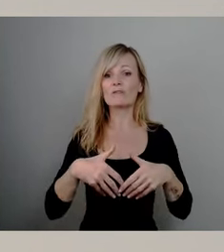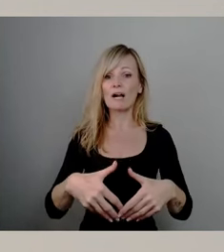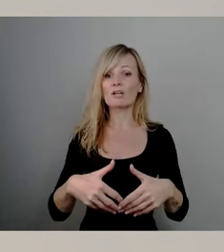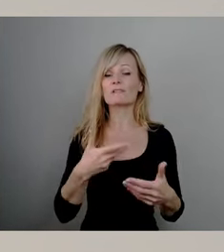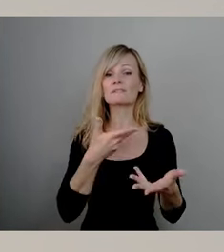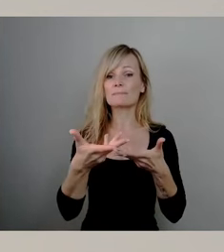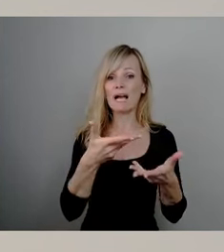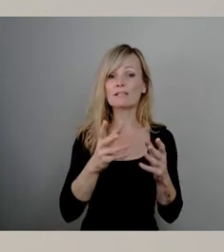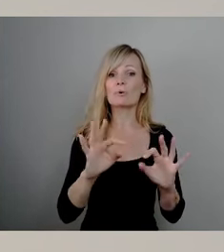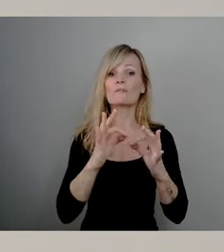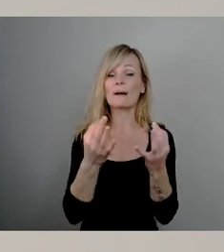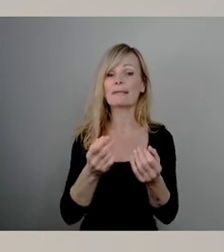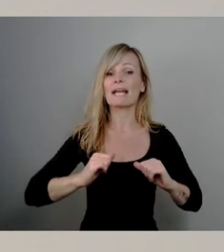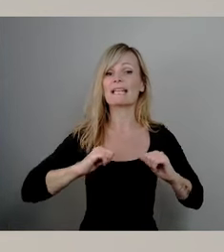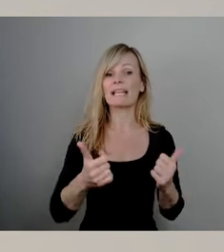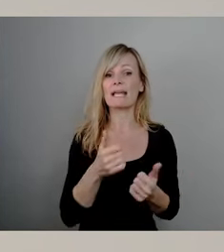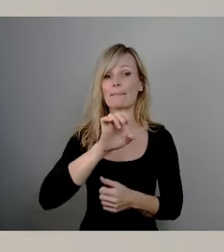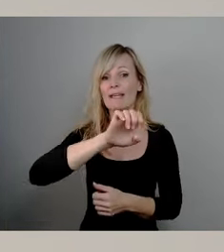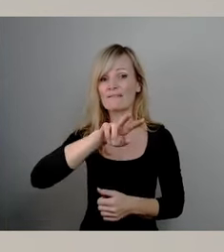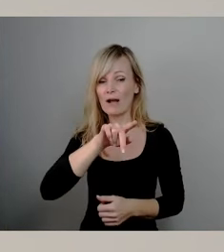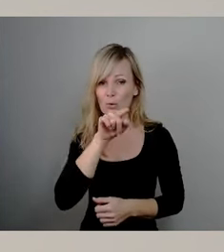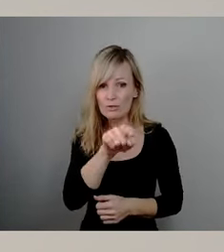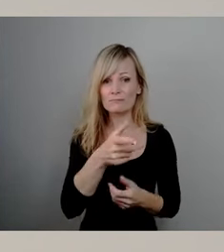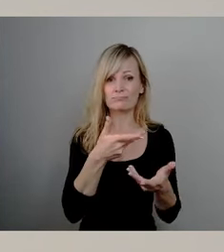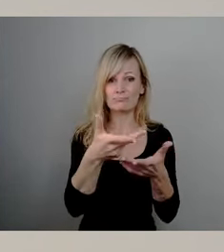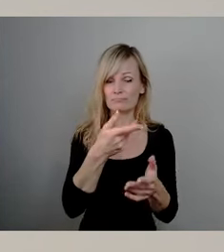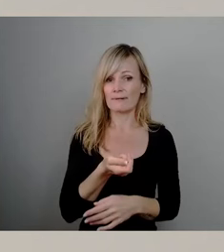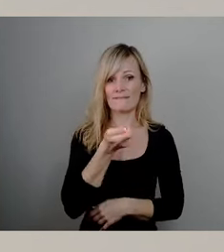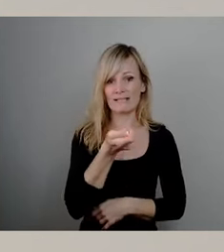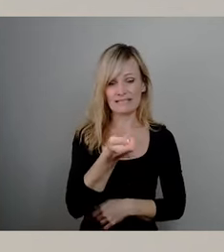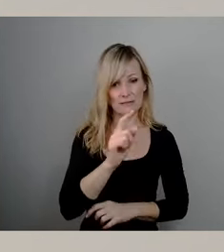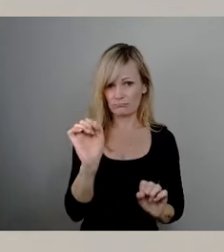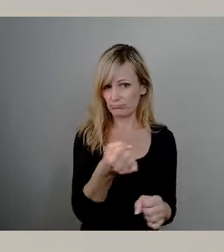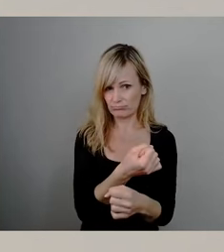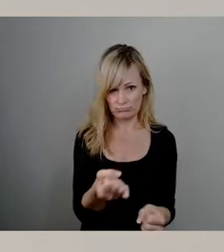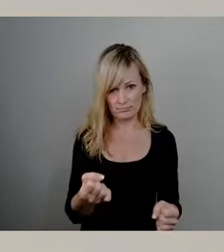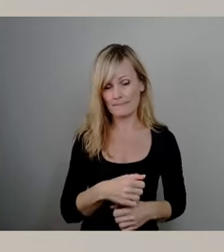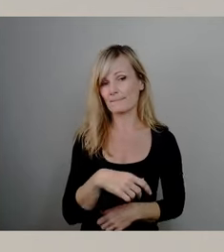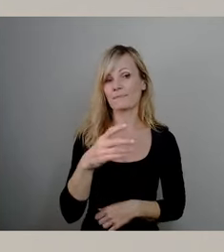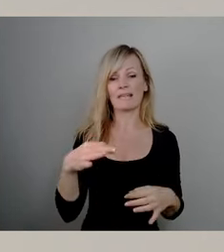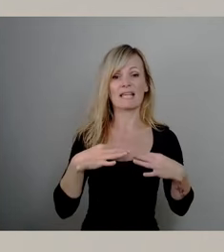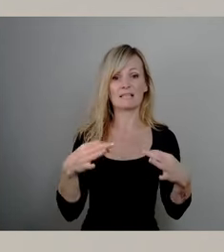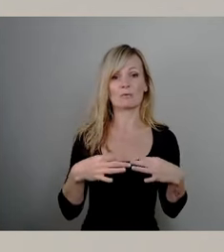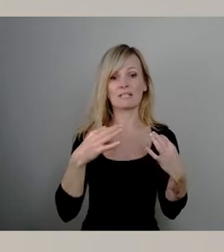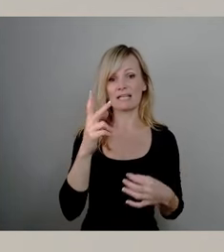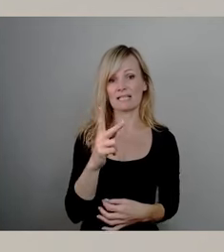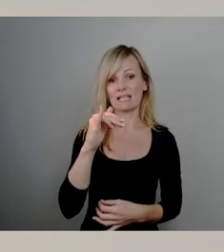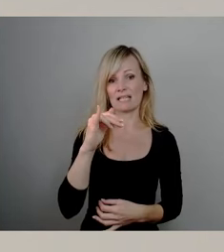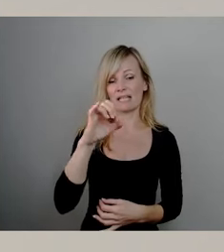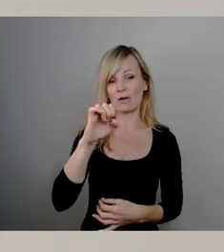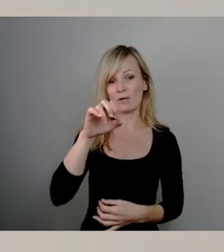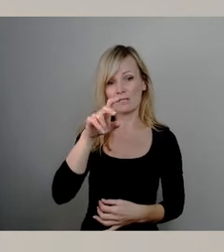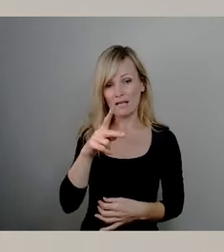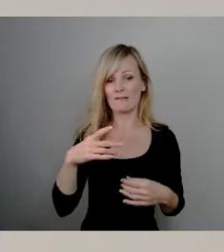Familienleben e.V., die neu installiert werden sollten, können nicht finanziert werden. Der Gesundheitskiosk ist eine freiwillige Leistung, kann nicht finanziert